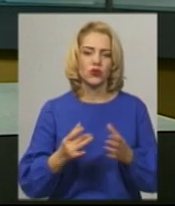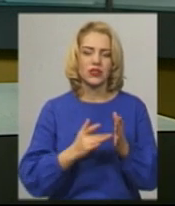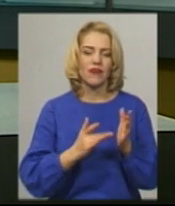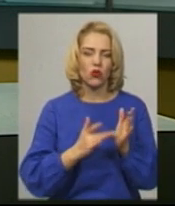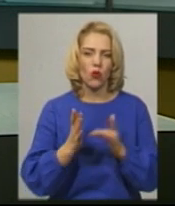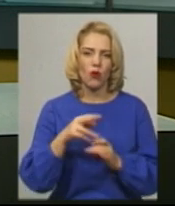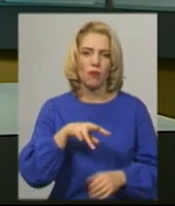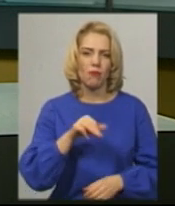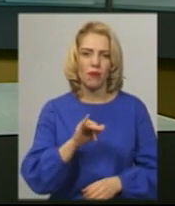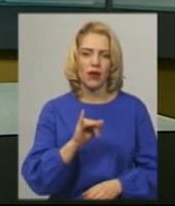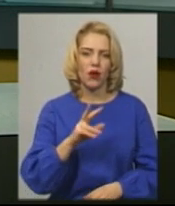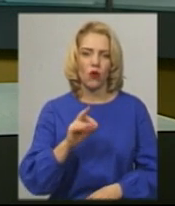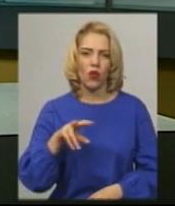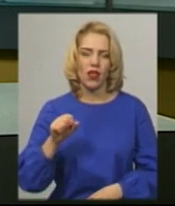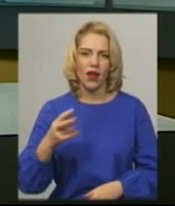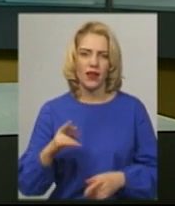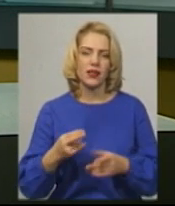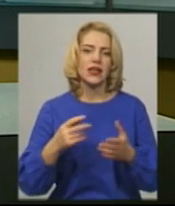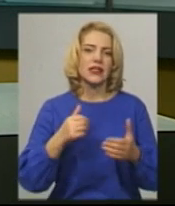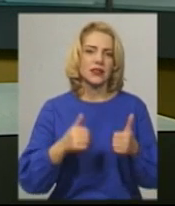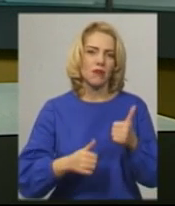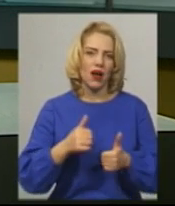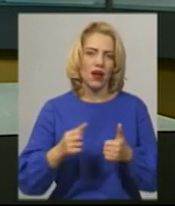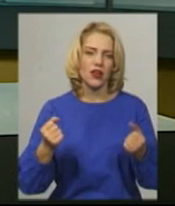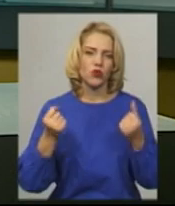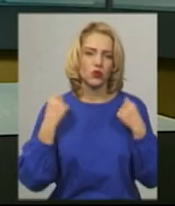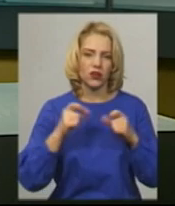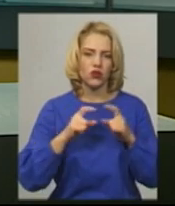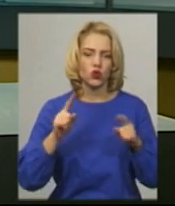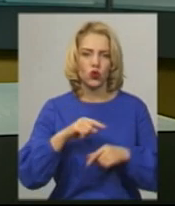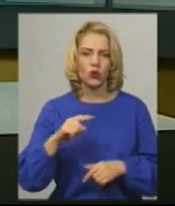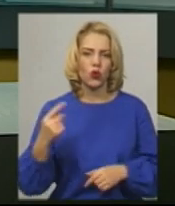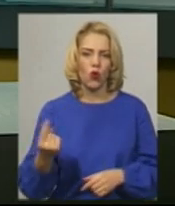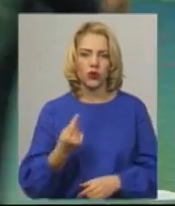сьогодні в Дитячо-юнацькій спортивній школі номер один. Подробиці далі у сюжеті.